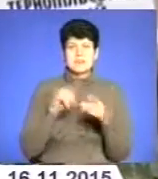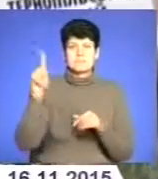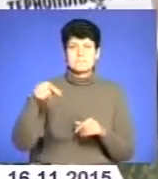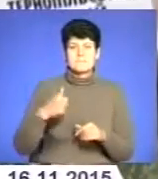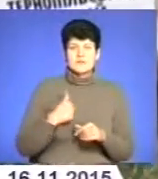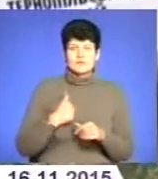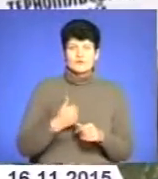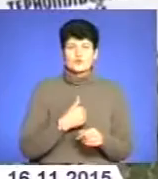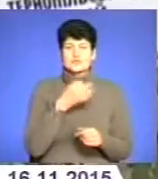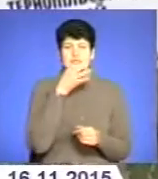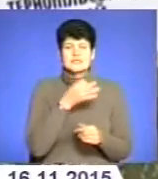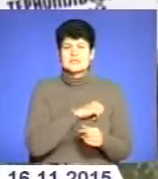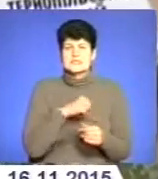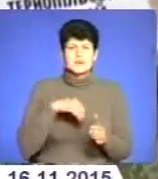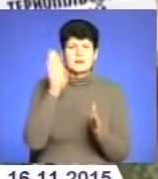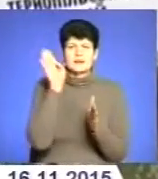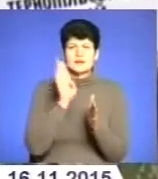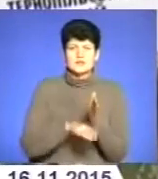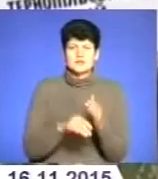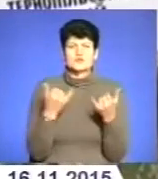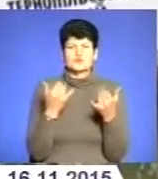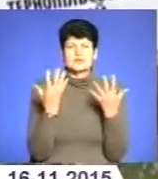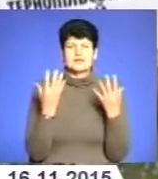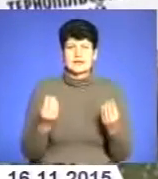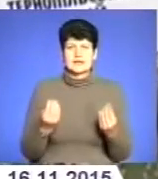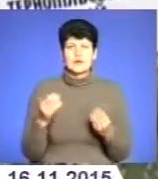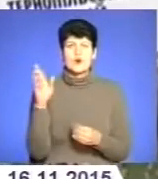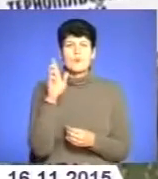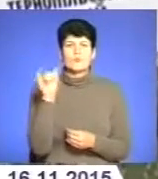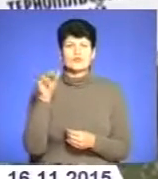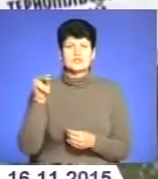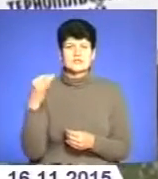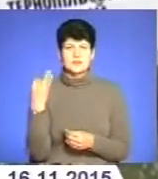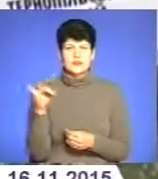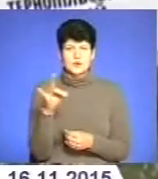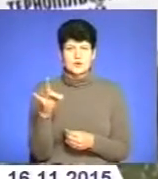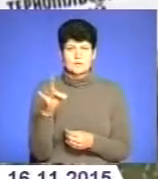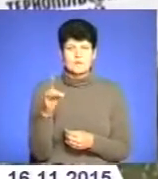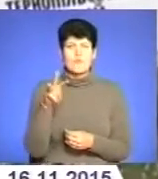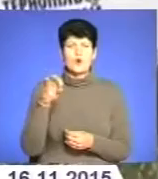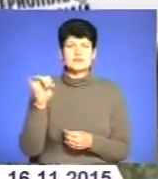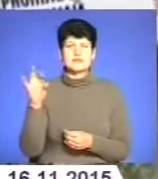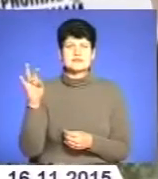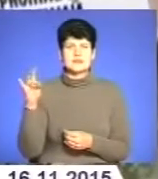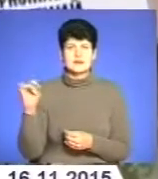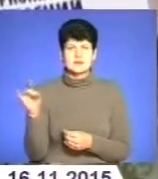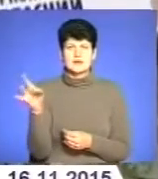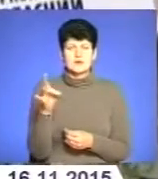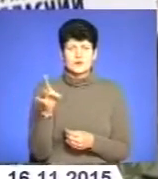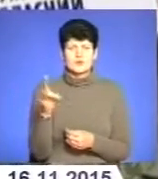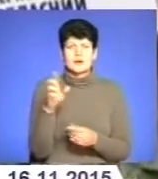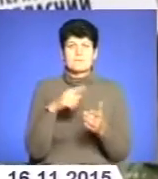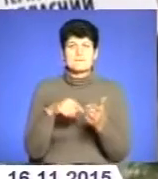довести, що найгірший стан справ у нас на сьогоднішній день в Бучівському районі, в Монастирийському районі, в місті